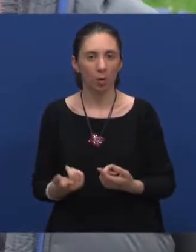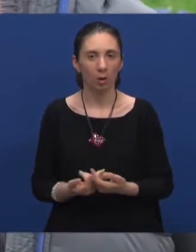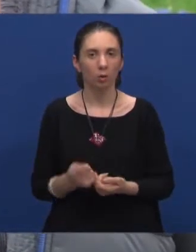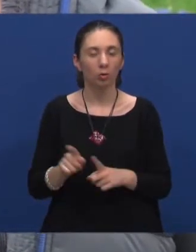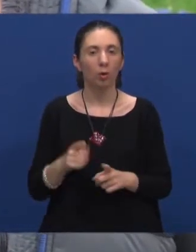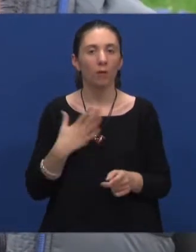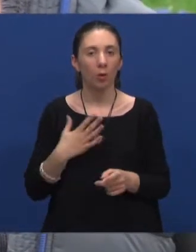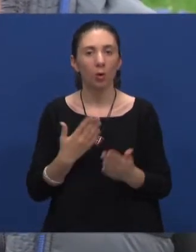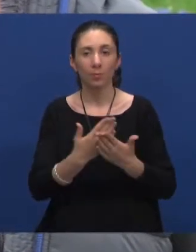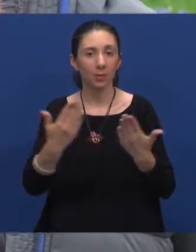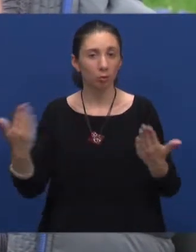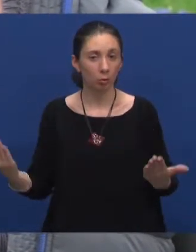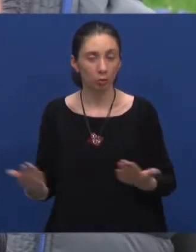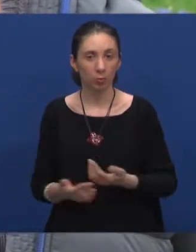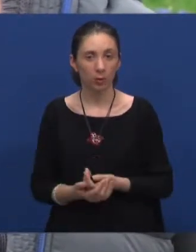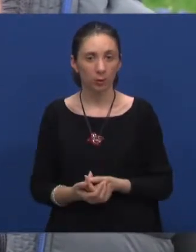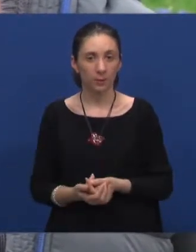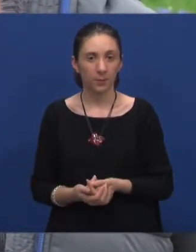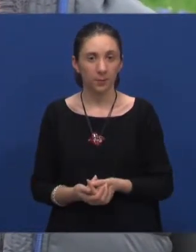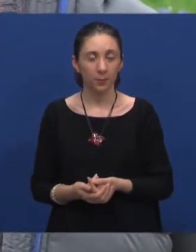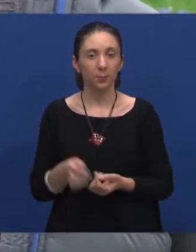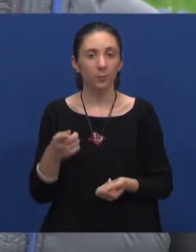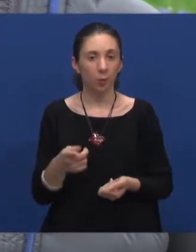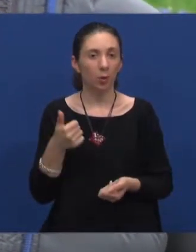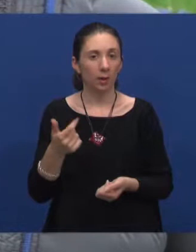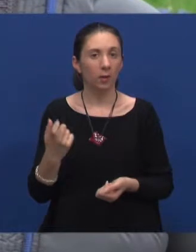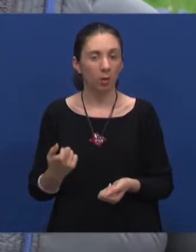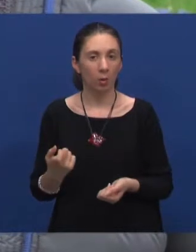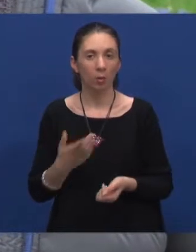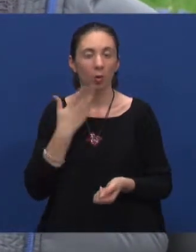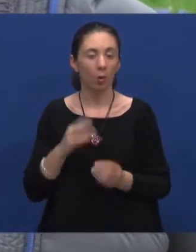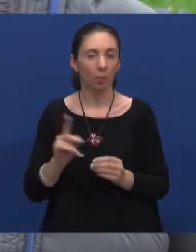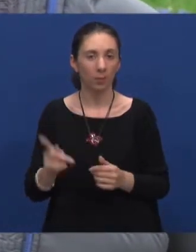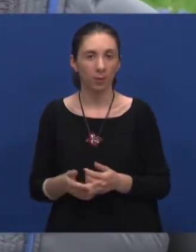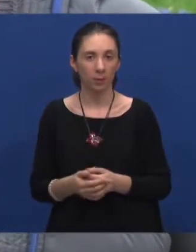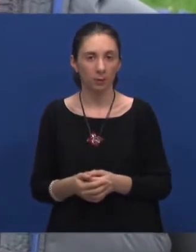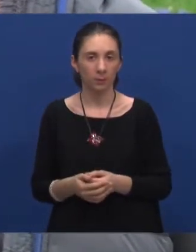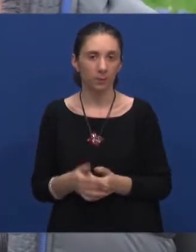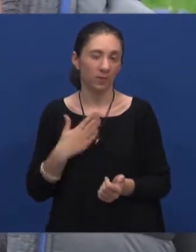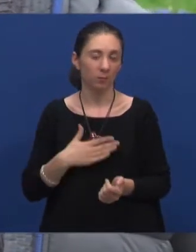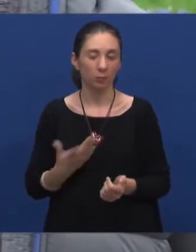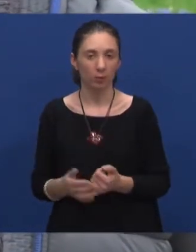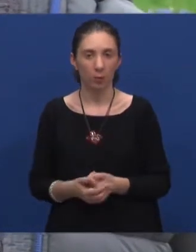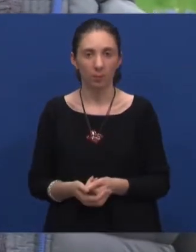Također volim i izložbe, tako da to mi je isto jedan od hobija dražih.